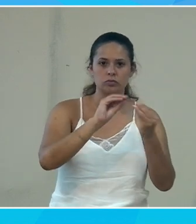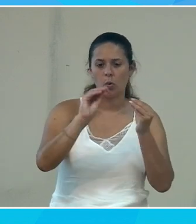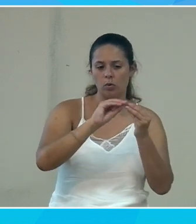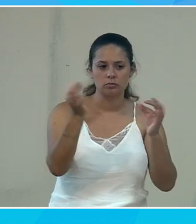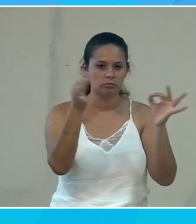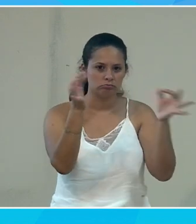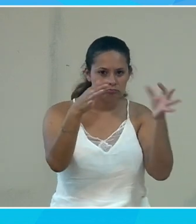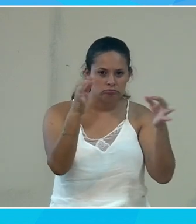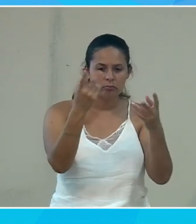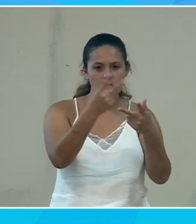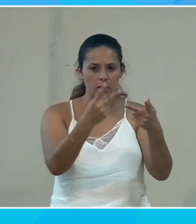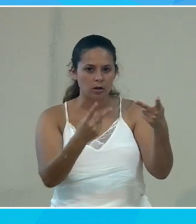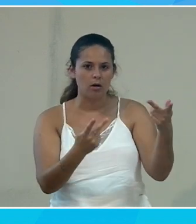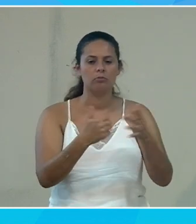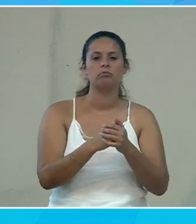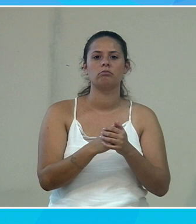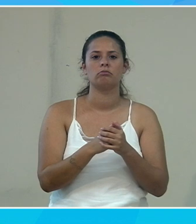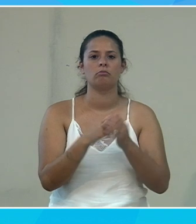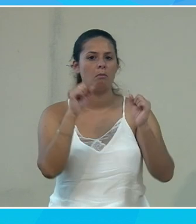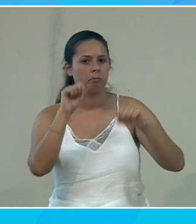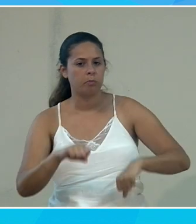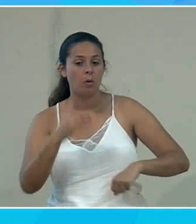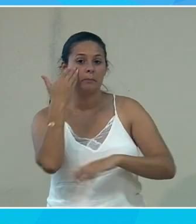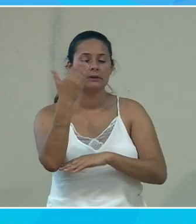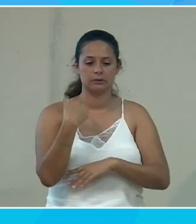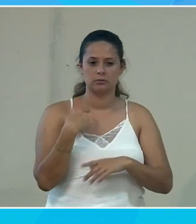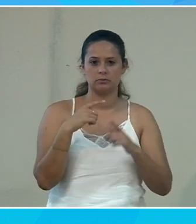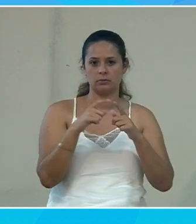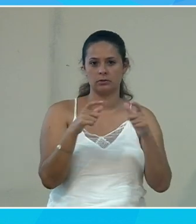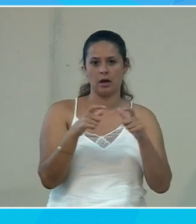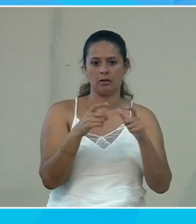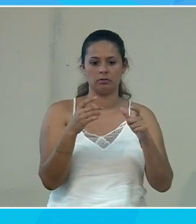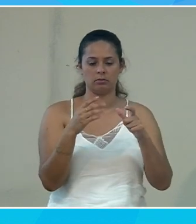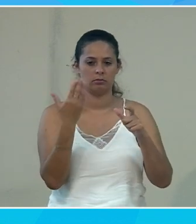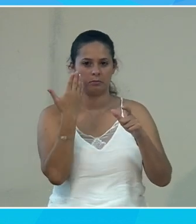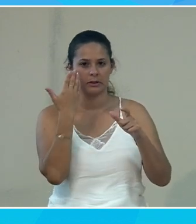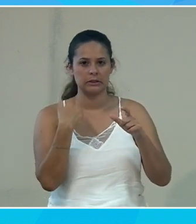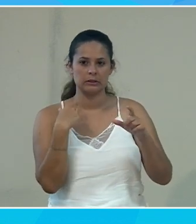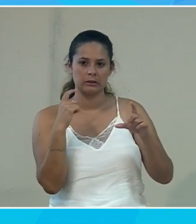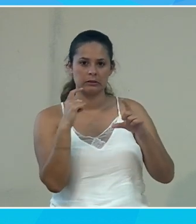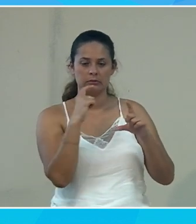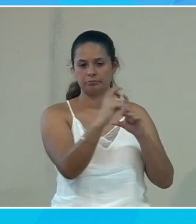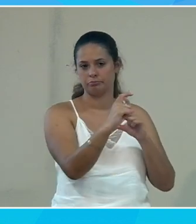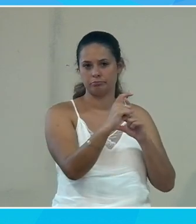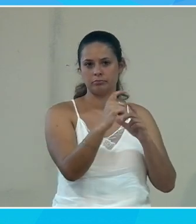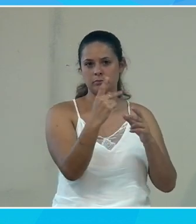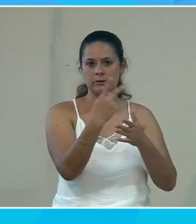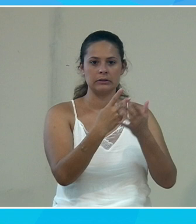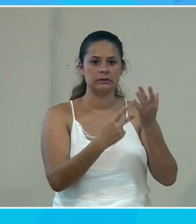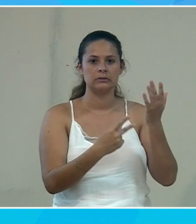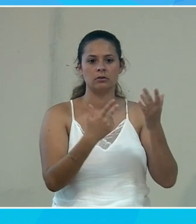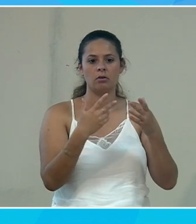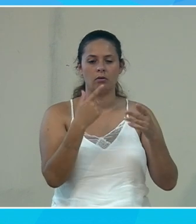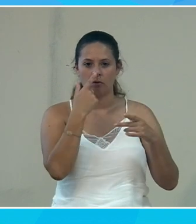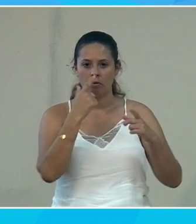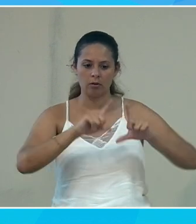fais un certain nombre de dessins je pourrais si j'avais une carte collée je pourrais éventuellement dessiner des fleuves